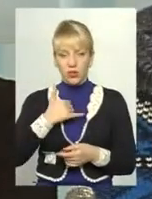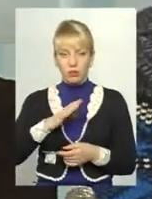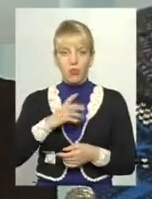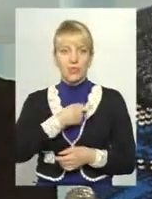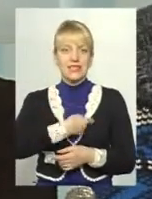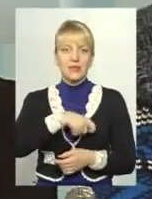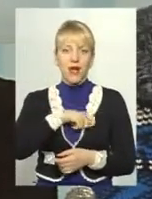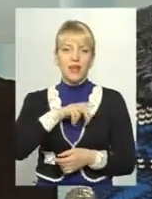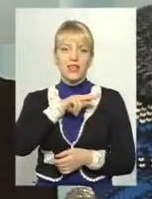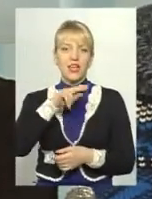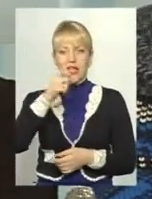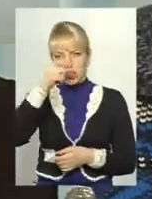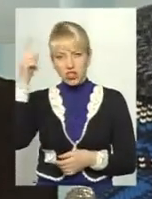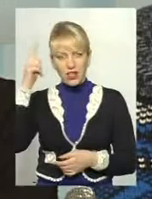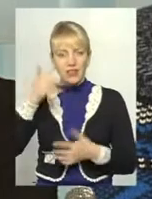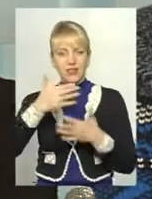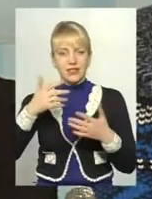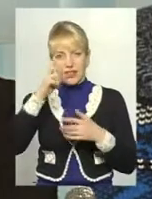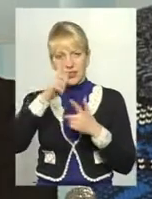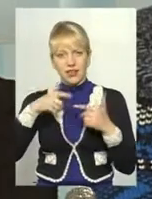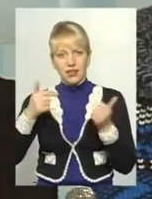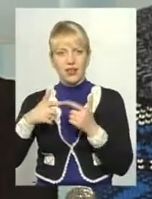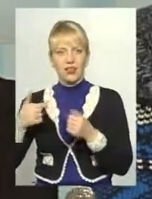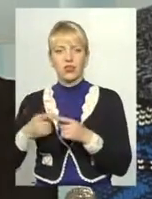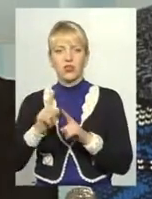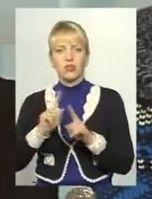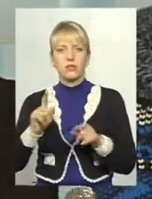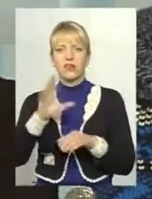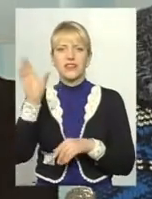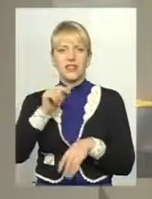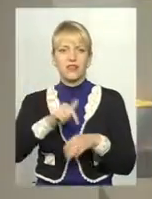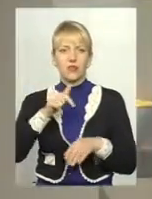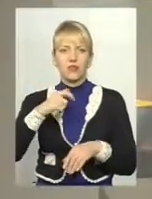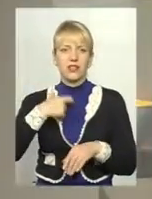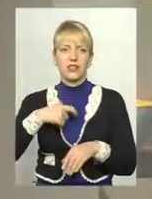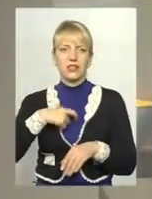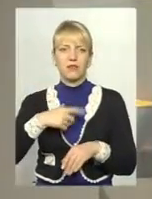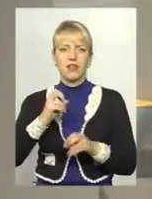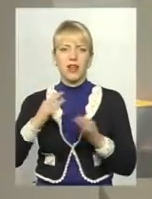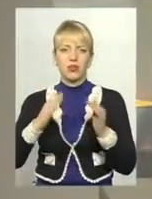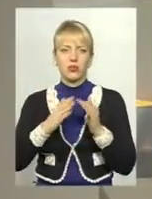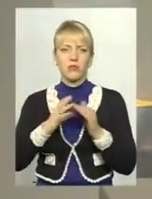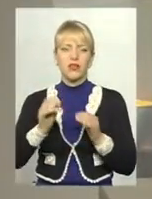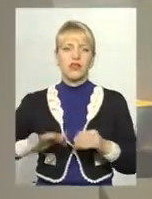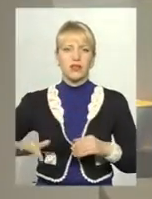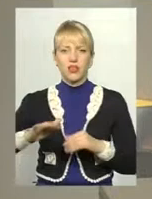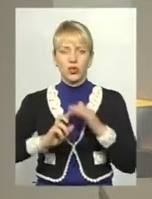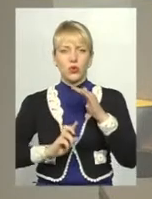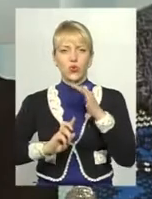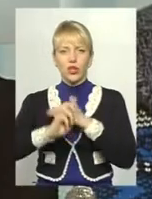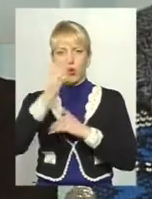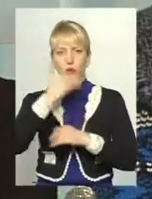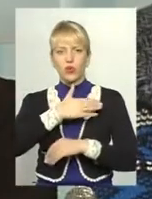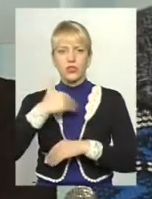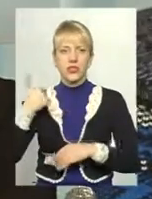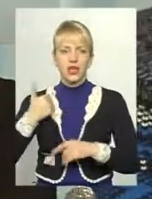Іспанії, з Чехії, з різних країн, особливо вони себе відчувають, як дома, це всі вони кажуть, на території Костела Петра і Павла в кам'янеці Подірського. Вони звідти